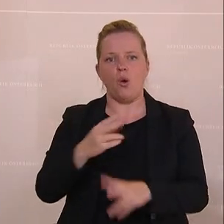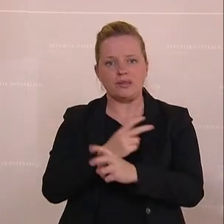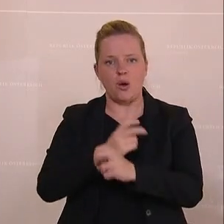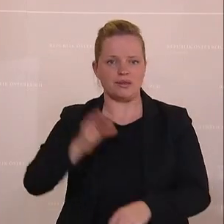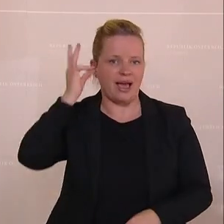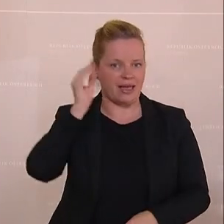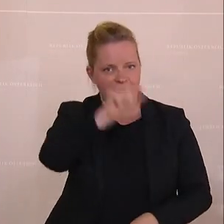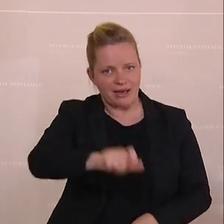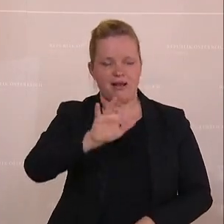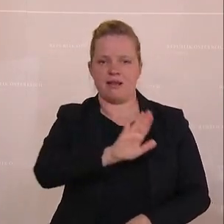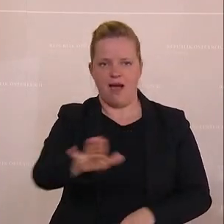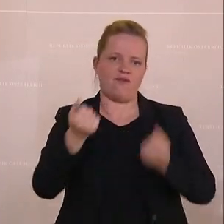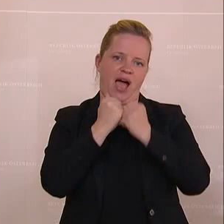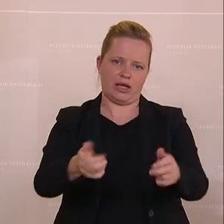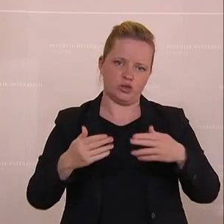Österreichern ihre Freiheit zurück.